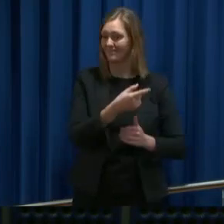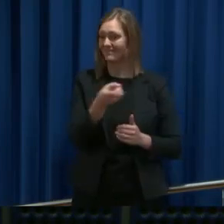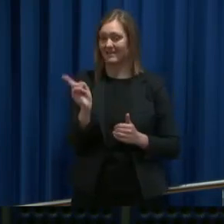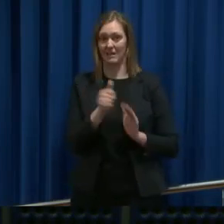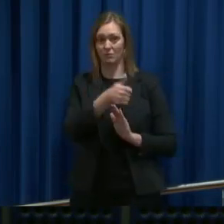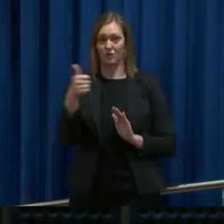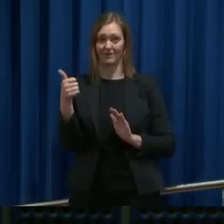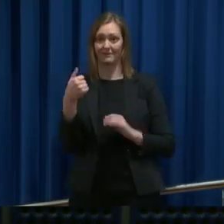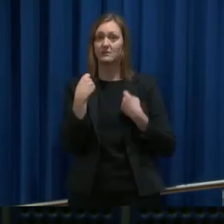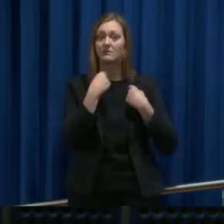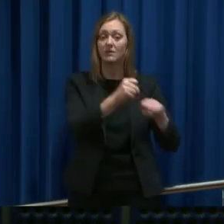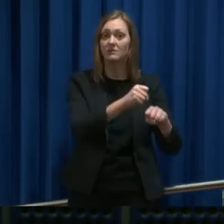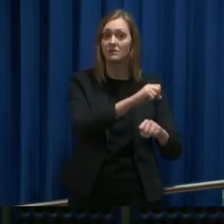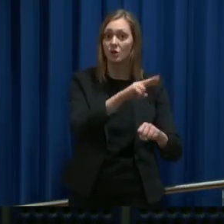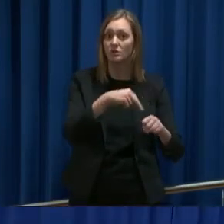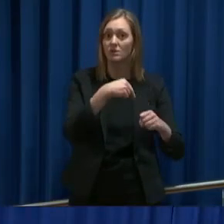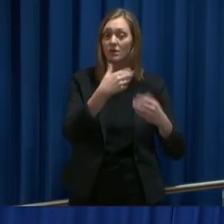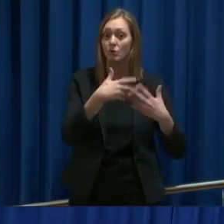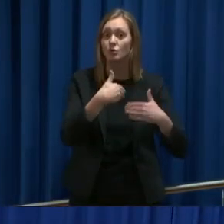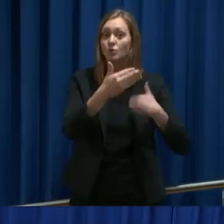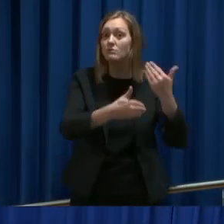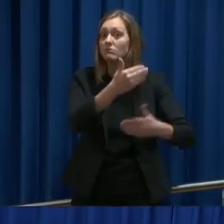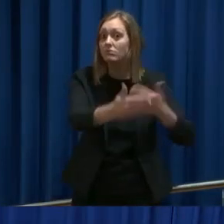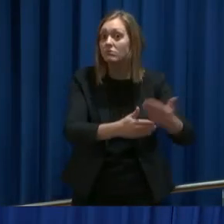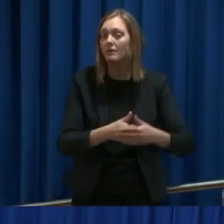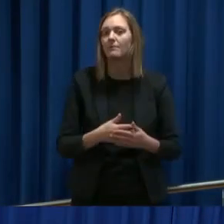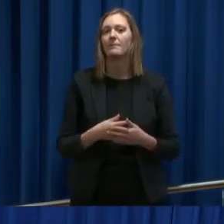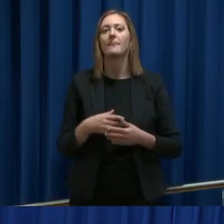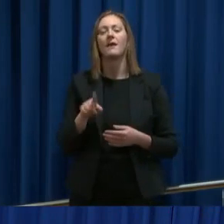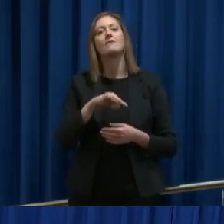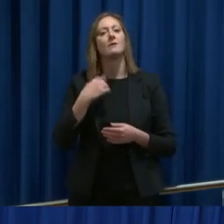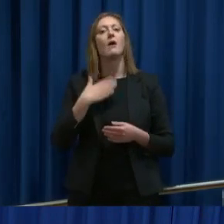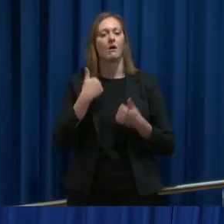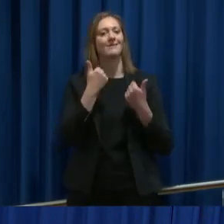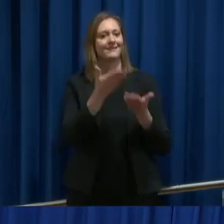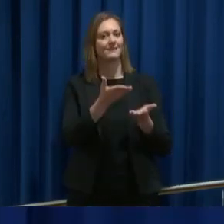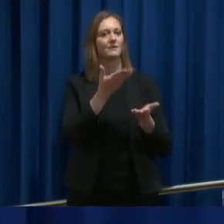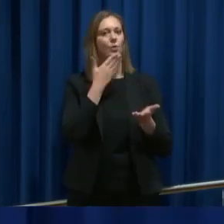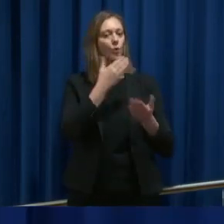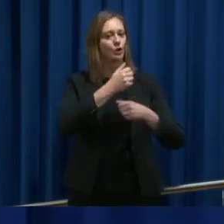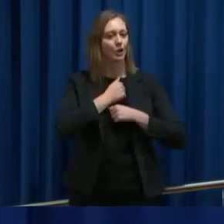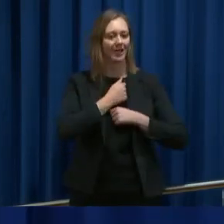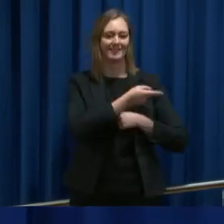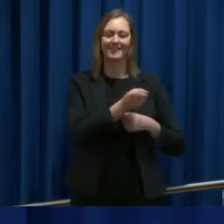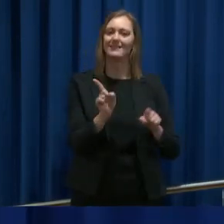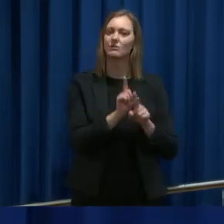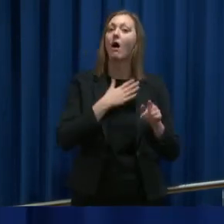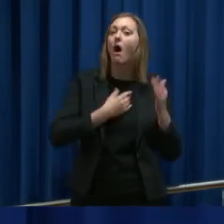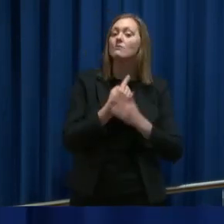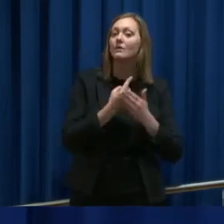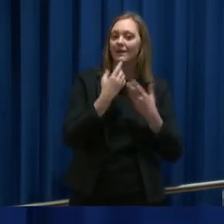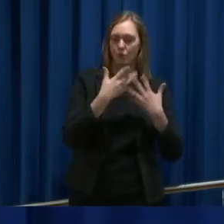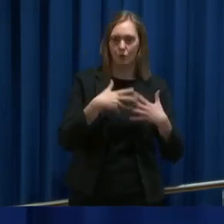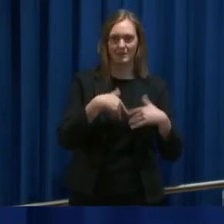da satser på norsk produksjon? Ja, vi har gitt veldig god trygghet for at de som har mulighet til å